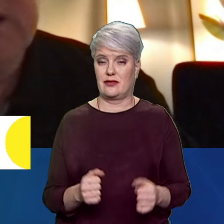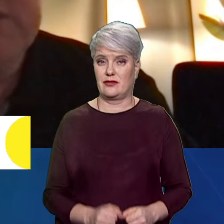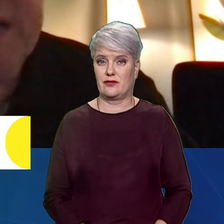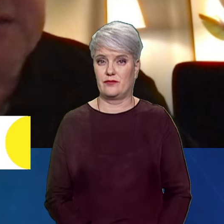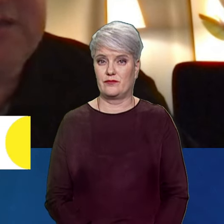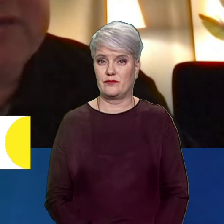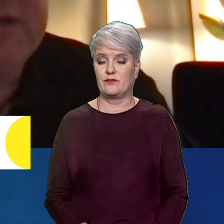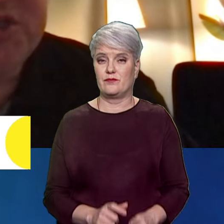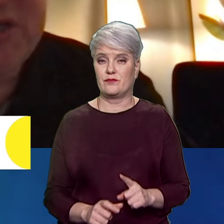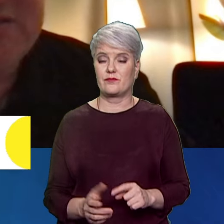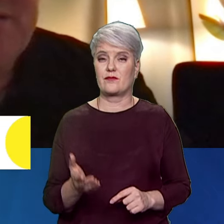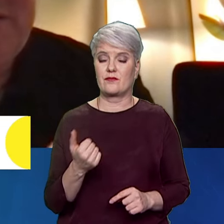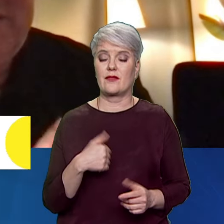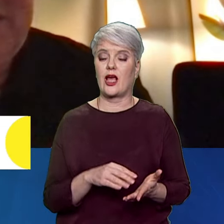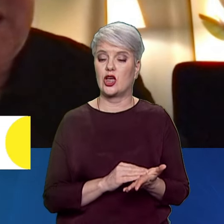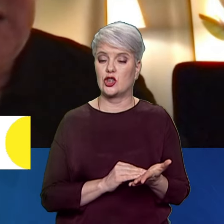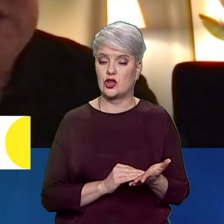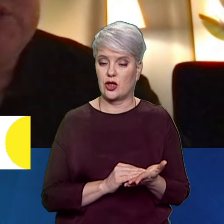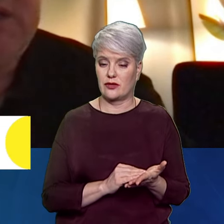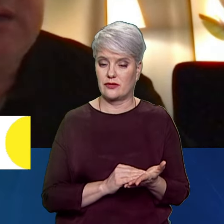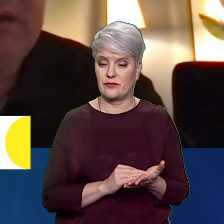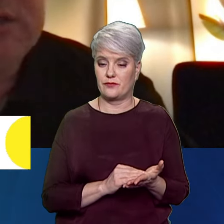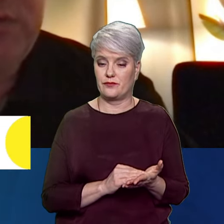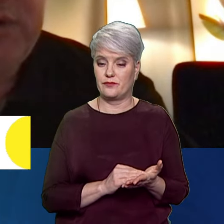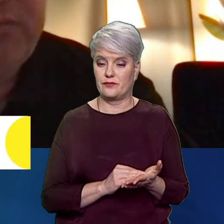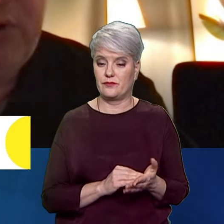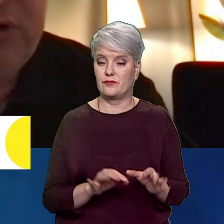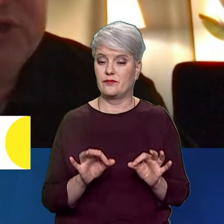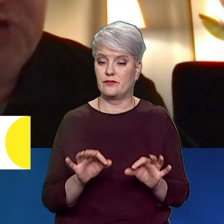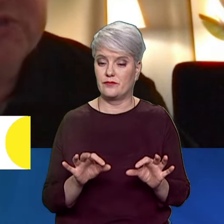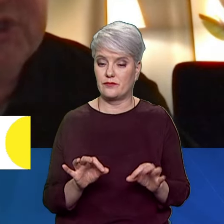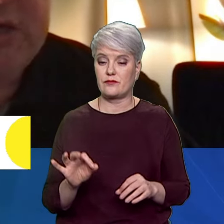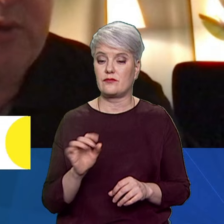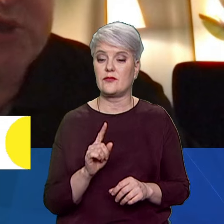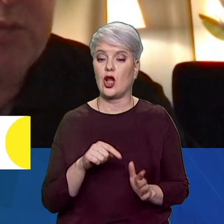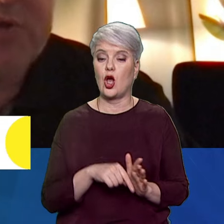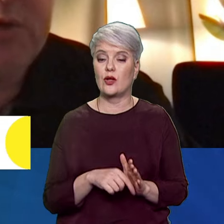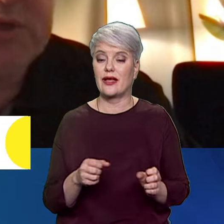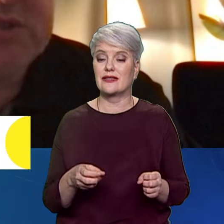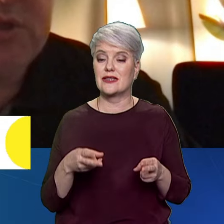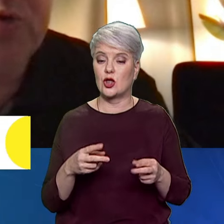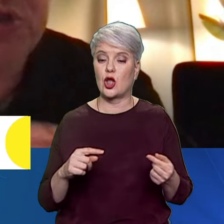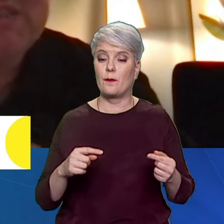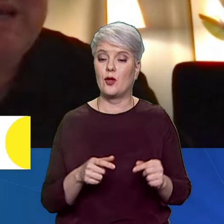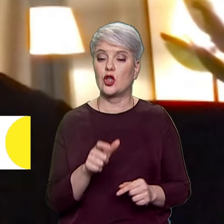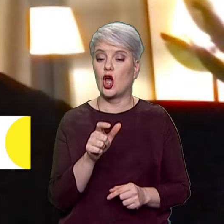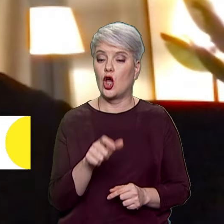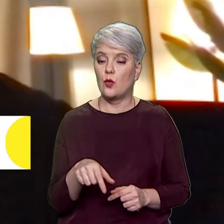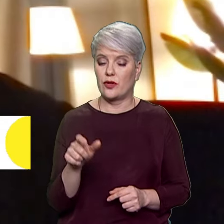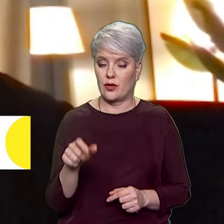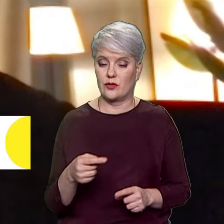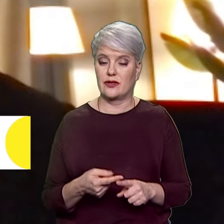Ви знаєте, давайте я ще раз, я все ж таки розповім про, що означають злочини проти людяності, тому що це